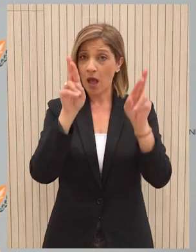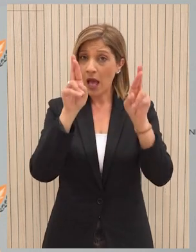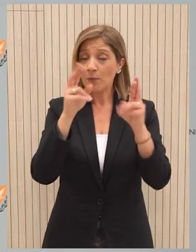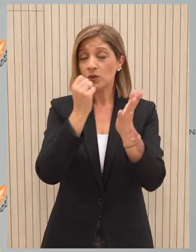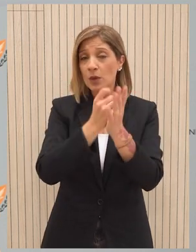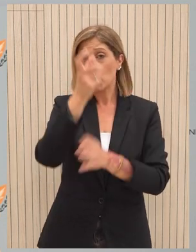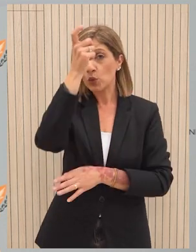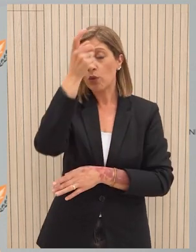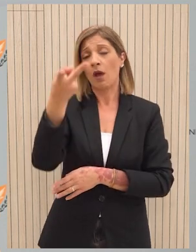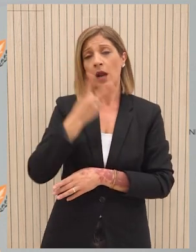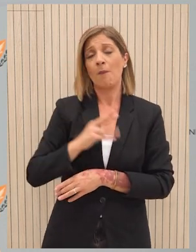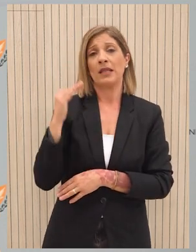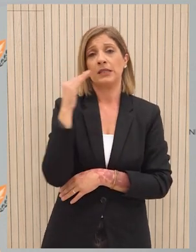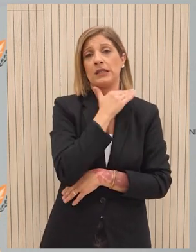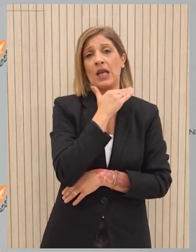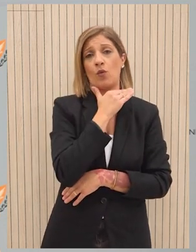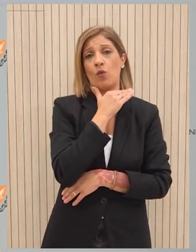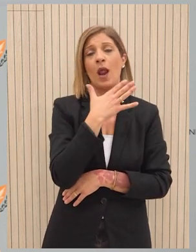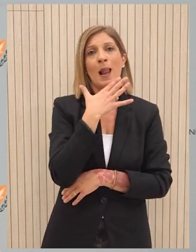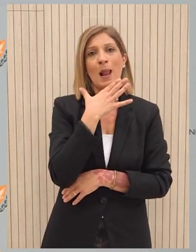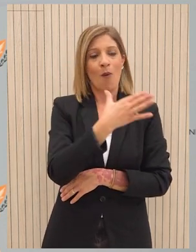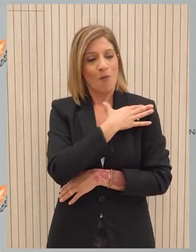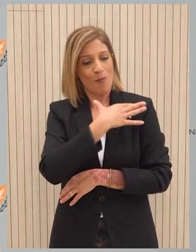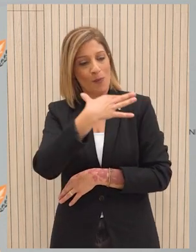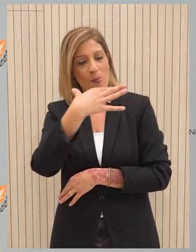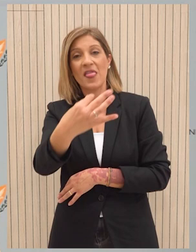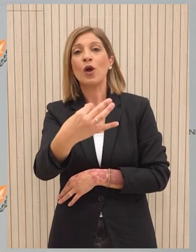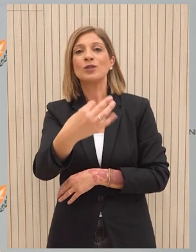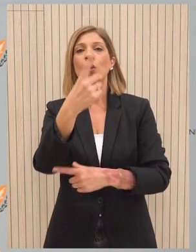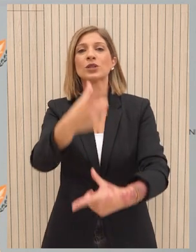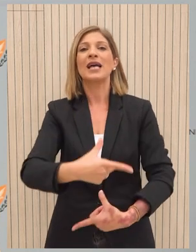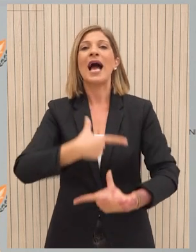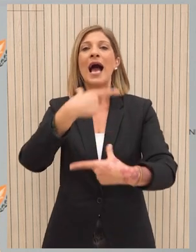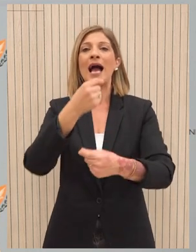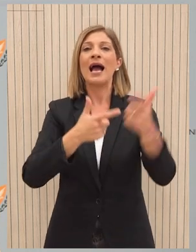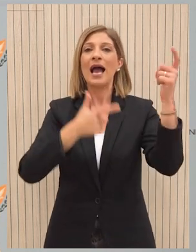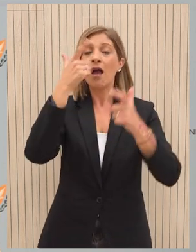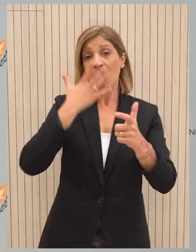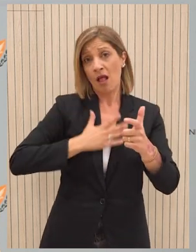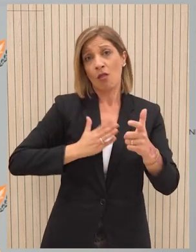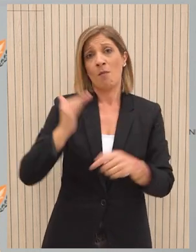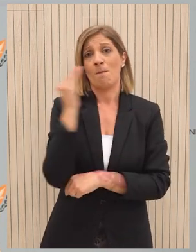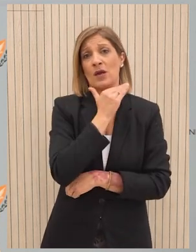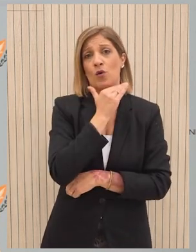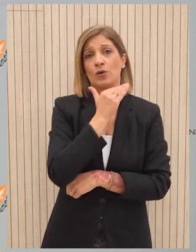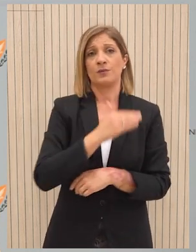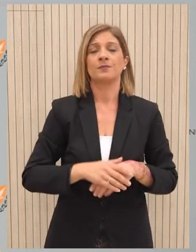Τουρκή πλευρά να απαντήσει το συντομότερο δυνατόν ούτως ώστε να καταστεί εφηκτός ο διορισμός απεσταλμένα από πλευράς του Γενικού Γραμματή των Ηνωμένων Εθνών.